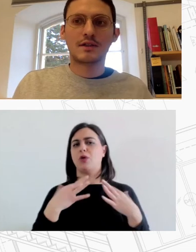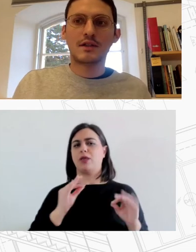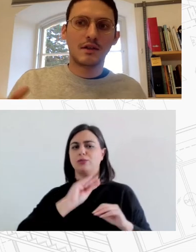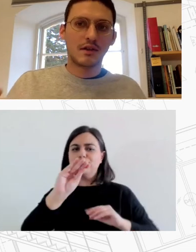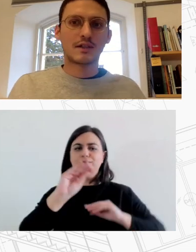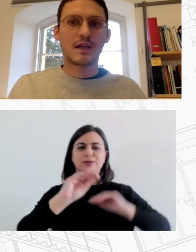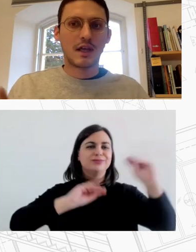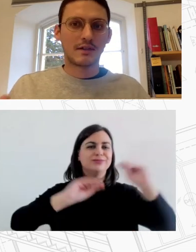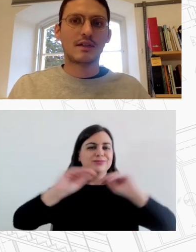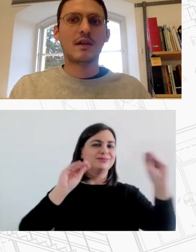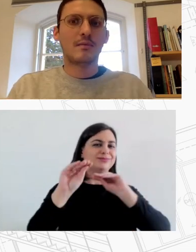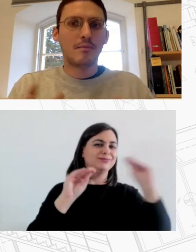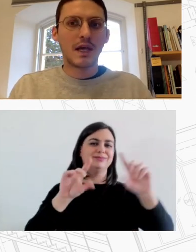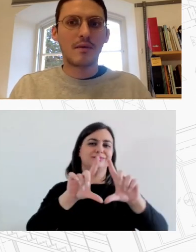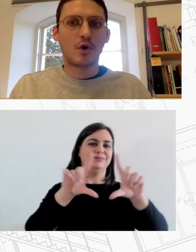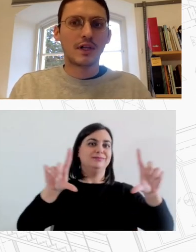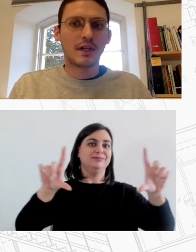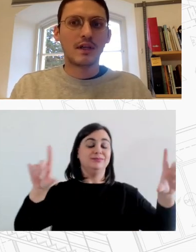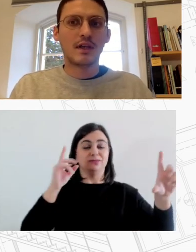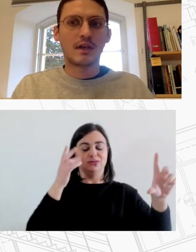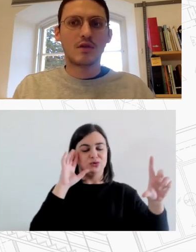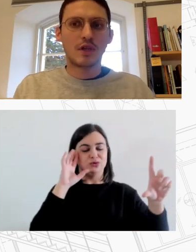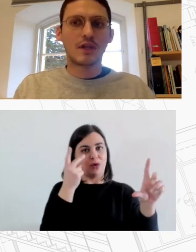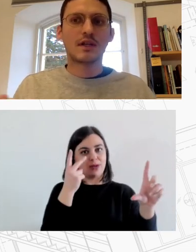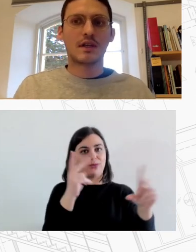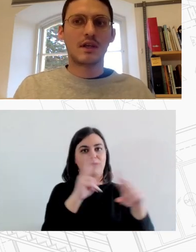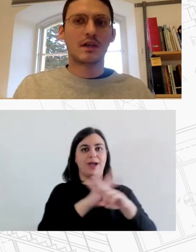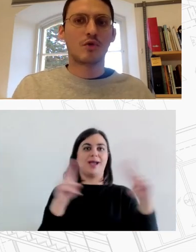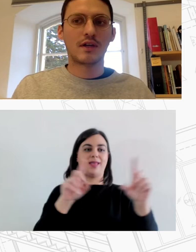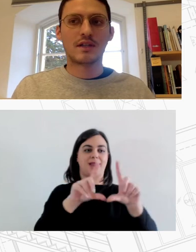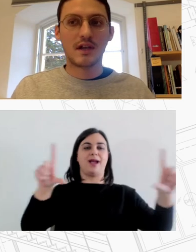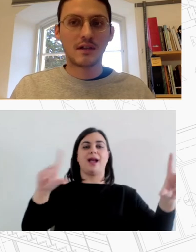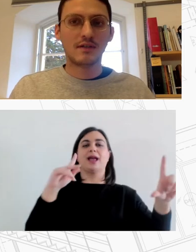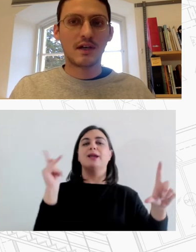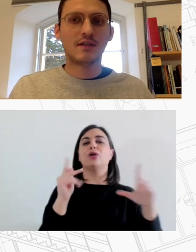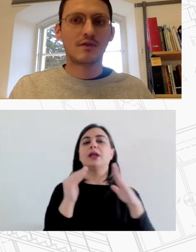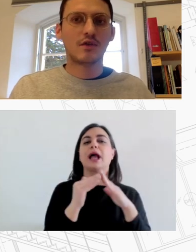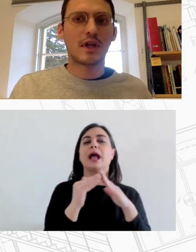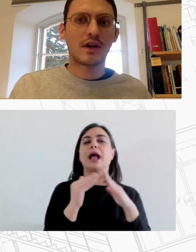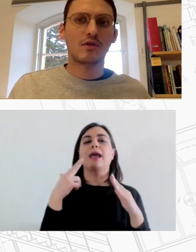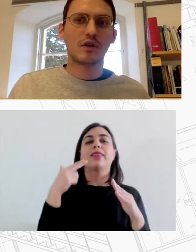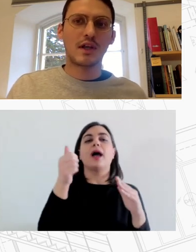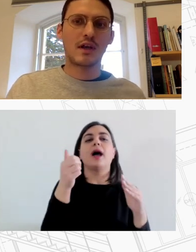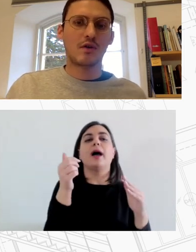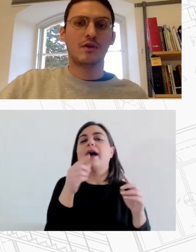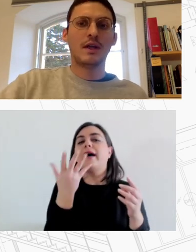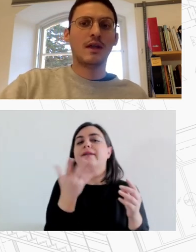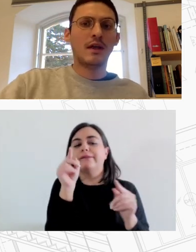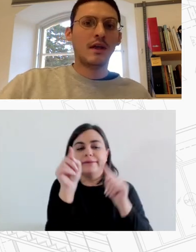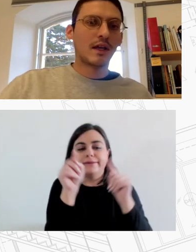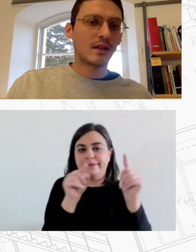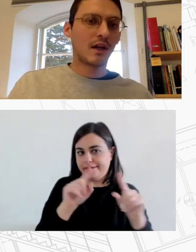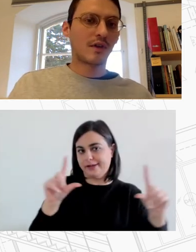τελήσει να σχεδιαστεί μια πολιτική κοινωνικής κατοικίας που θα στηριχτεί στη χρήση αυτών των αντρανών κτηρίων